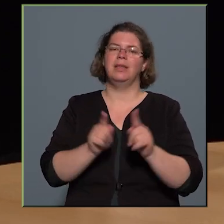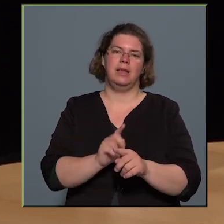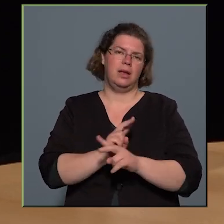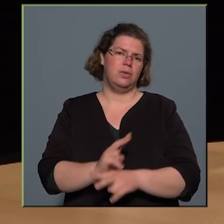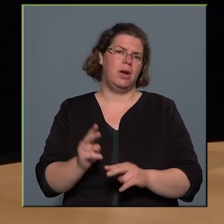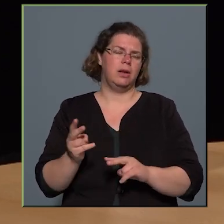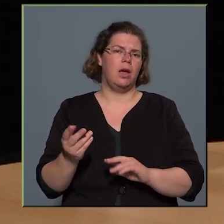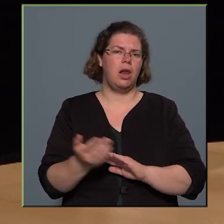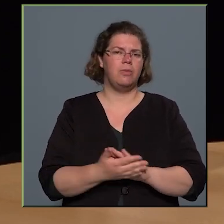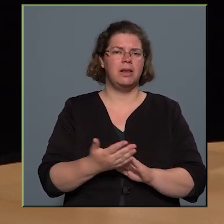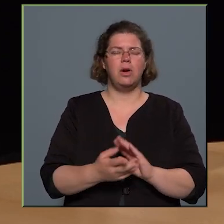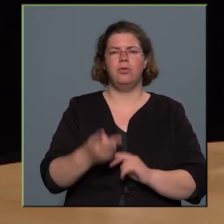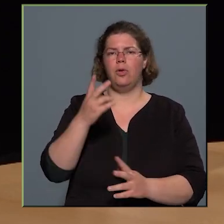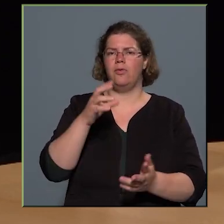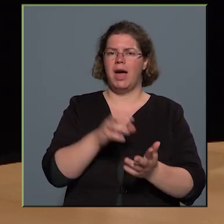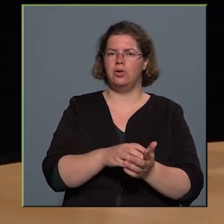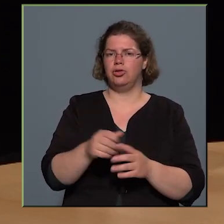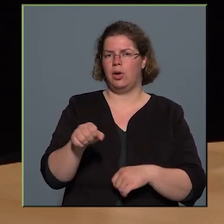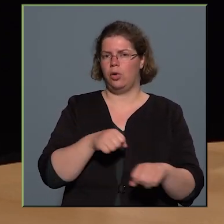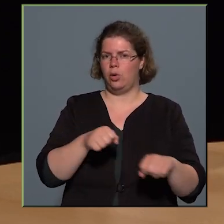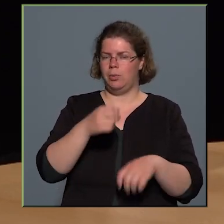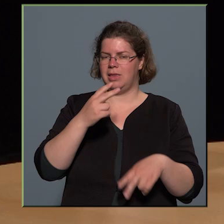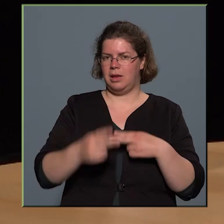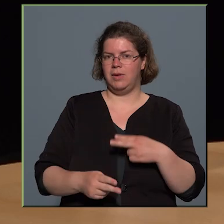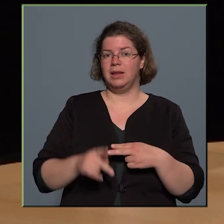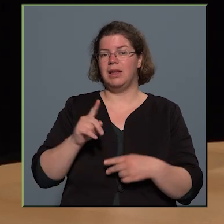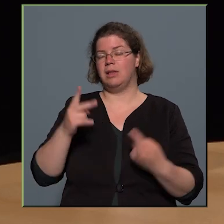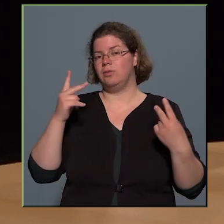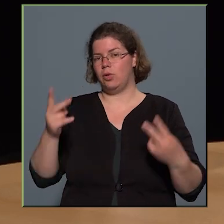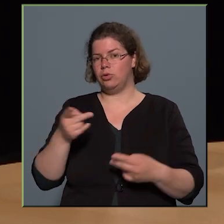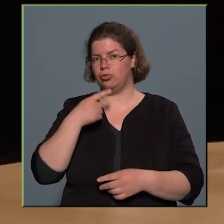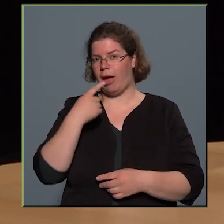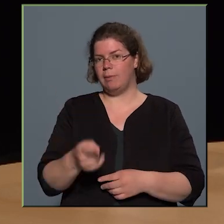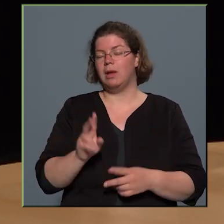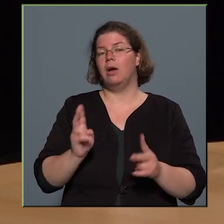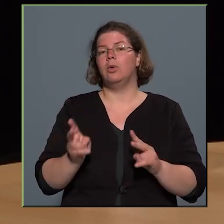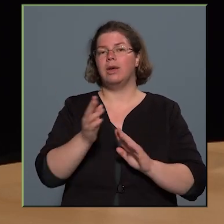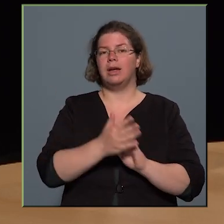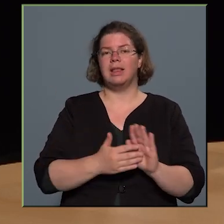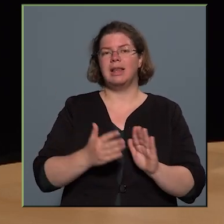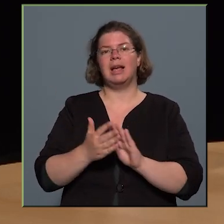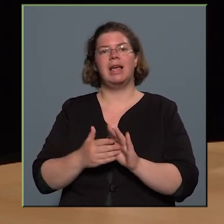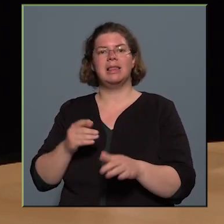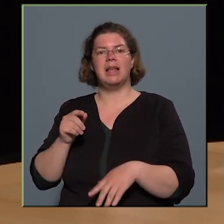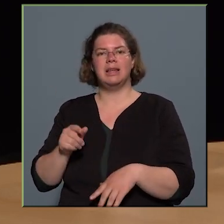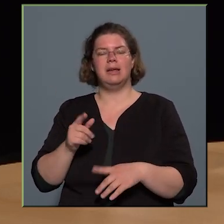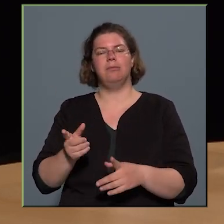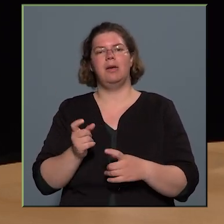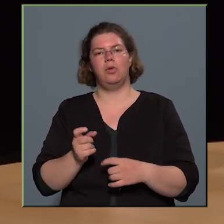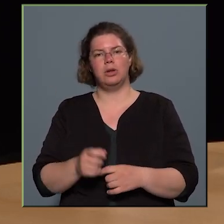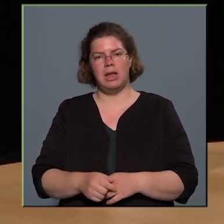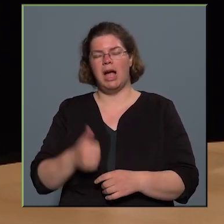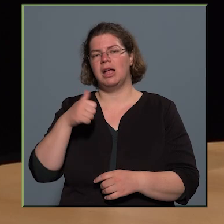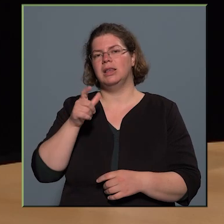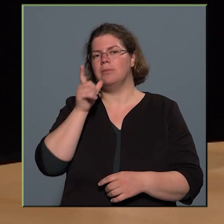ezt alapvetően a Fővárosi Önkormányzat végzi, de azt fontos megemlítenem, hogy ebbe már a kezdetek kezdetén bevonták a Népligetben